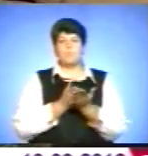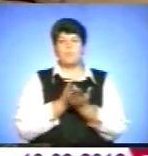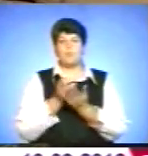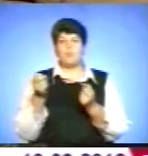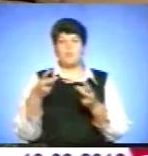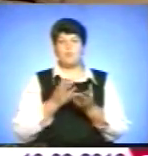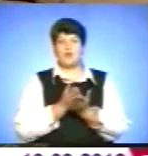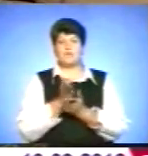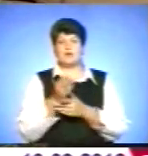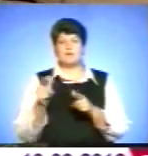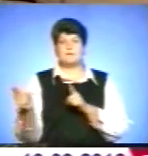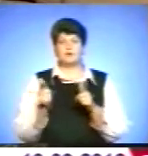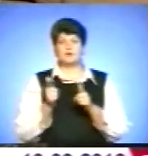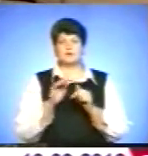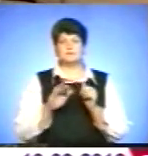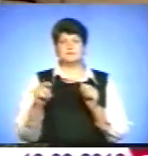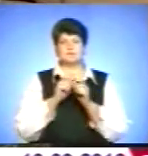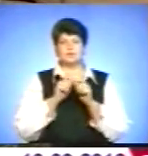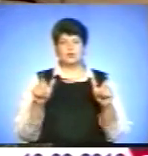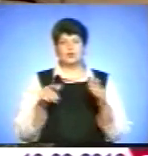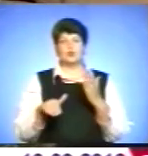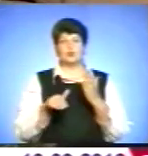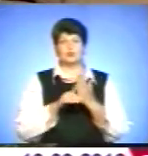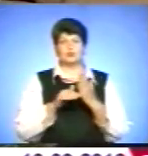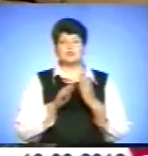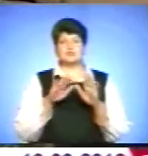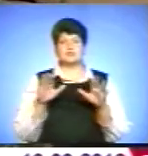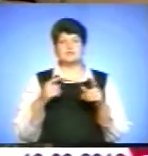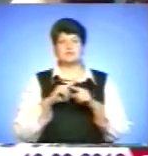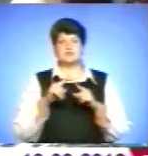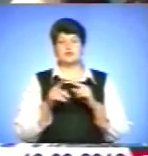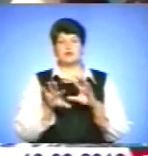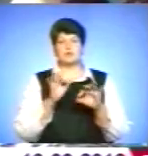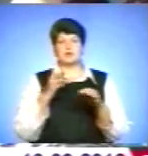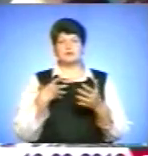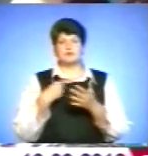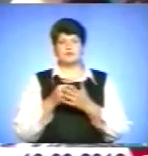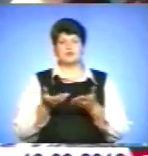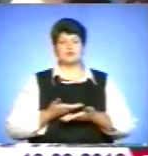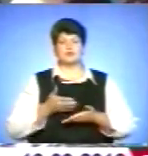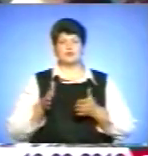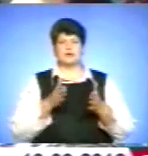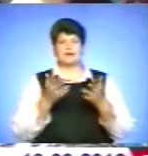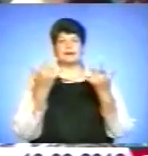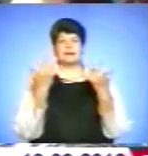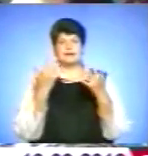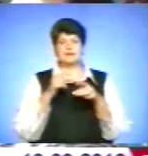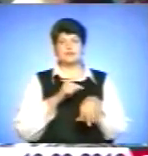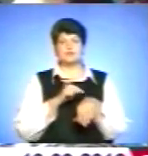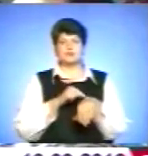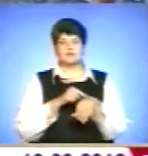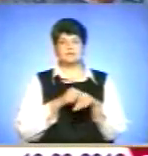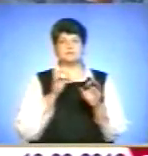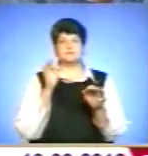учнів школи. Можливо, допоможе дітям швидше обрати свою життєву дорогу. Кількість годин з предметів природничо-математичного